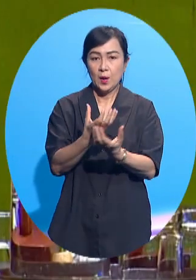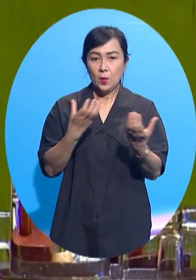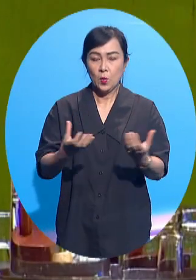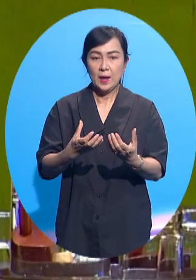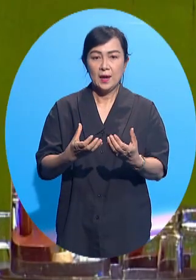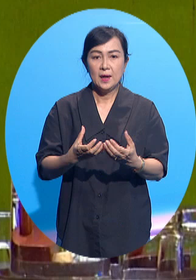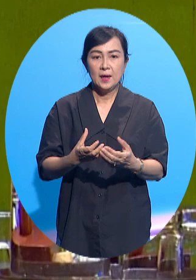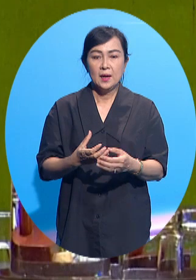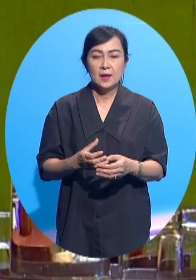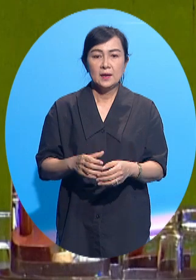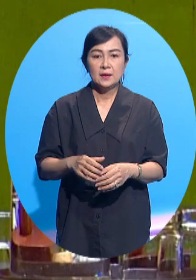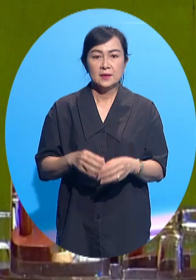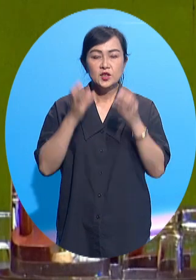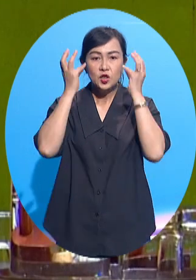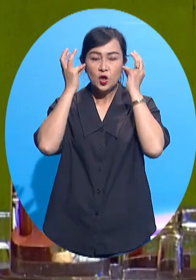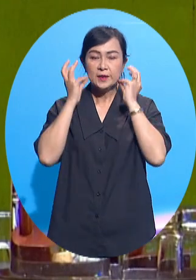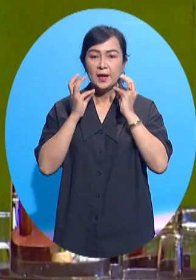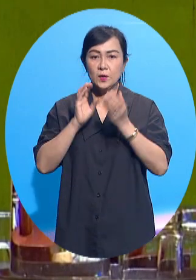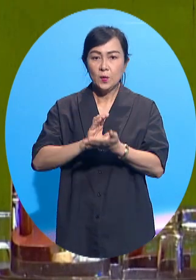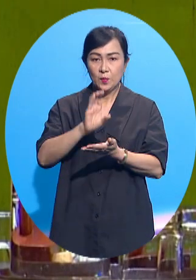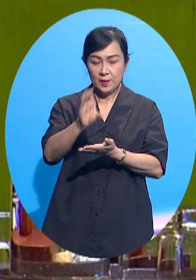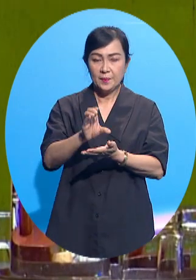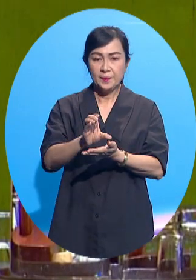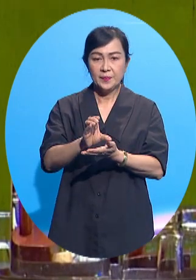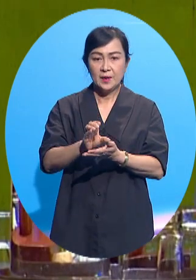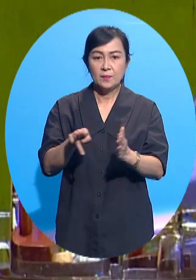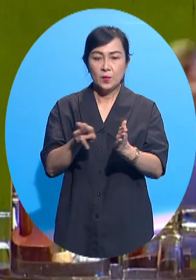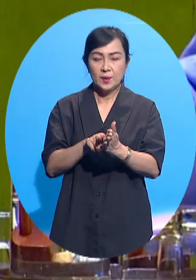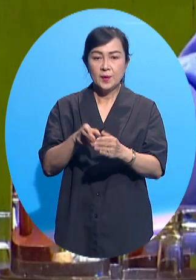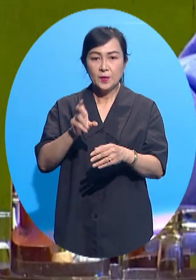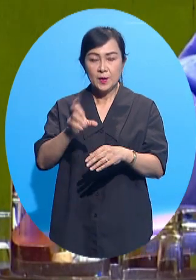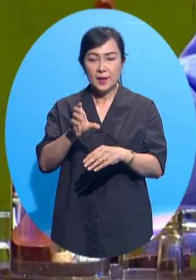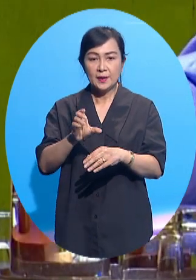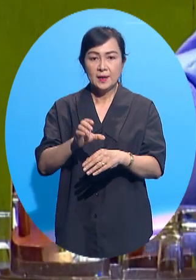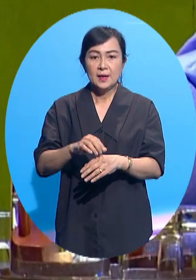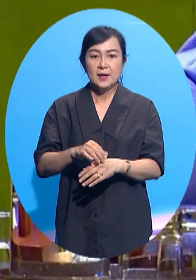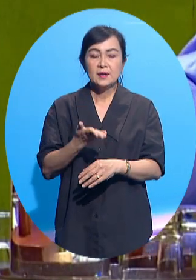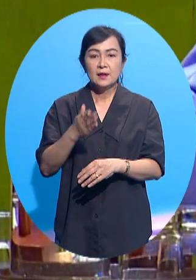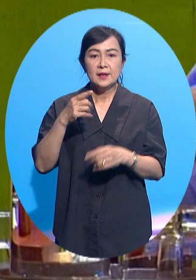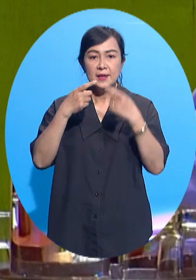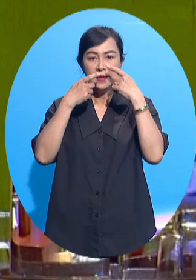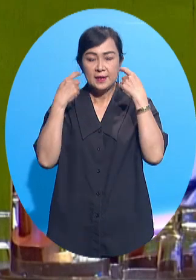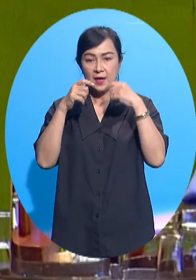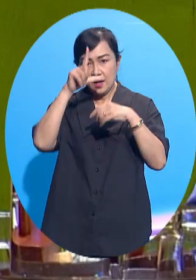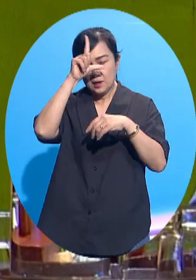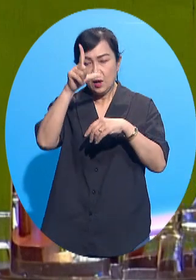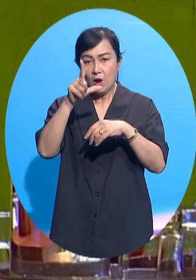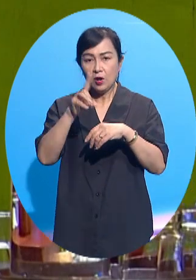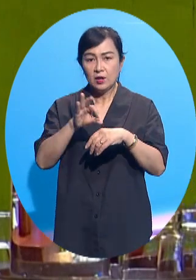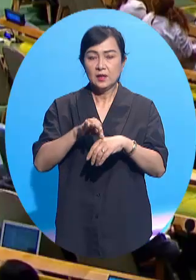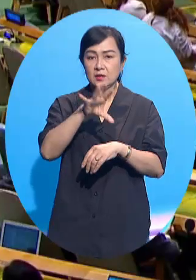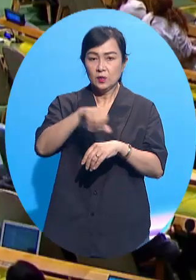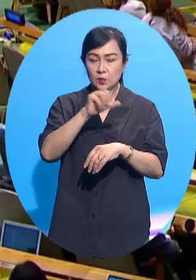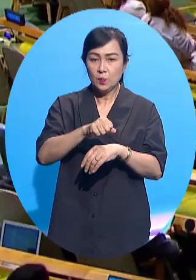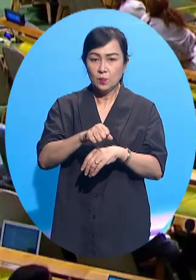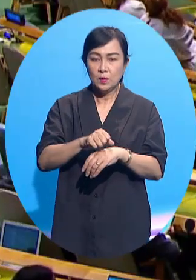có nguồn gốc từ các khu định cư do Thái, cũng như việc cung cấp hoặc chuyển giao vũ khí, đạn dự và thiết bị liên quan cho Israel do lo ngại chúng có thể được sử